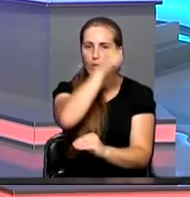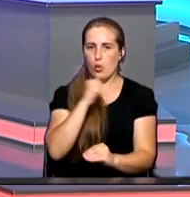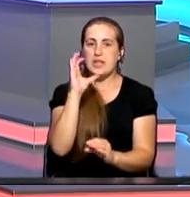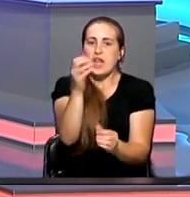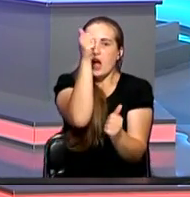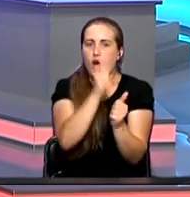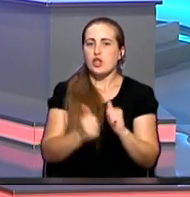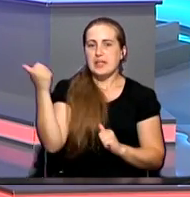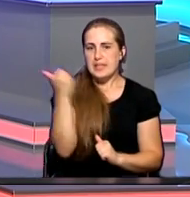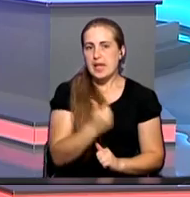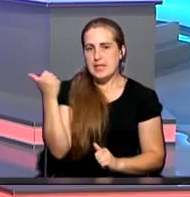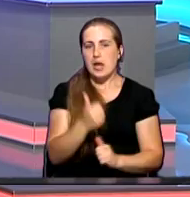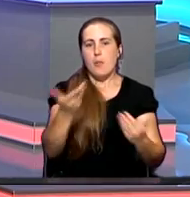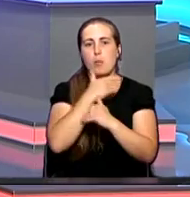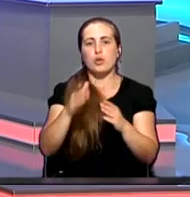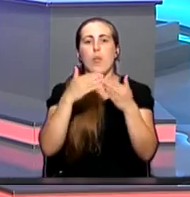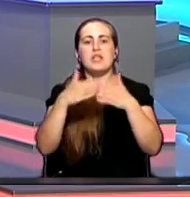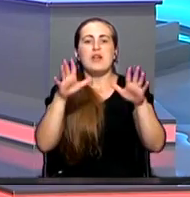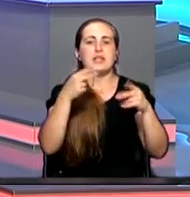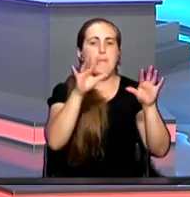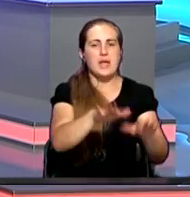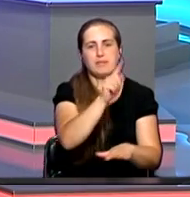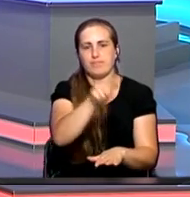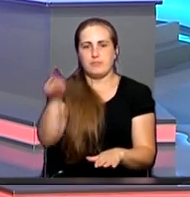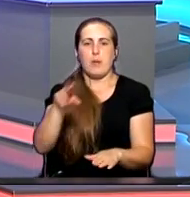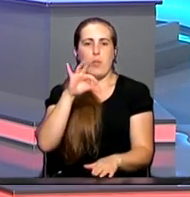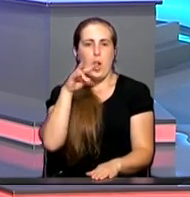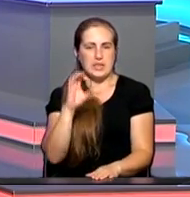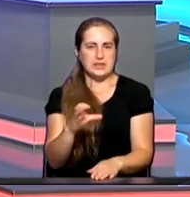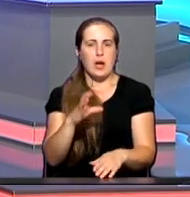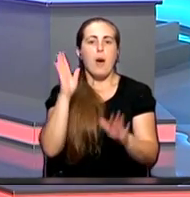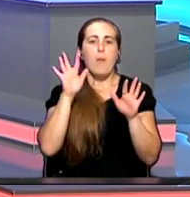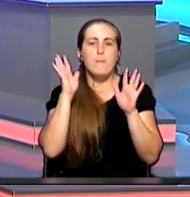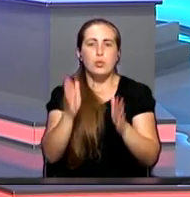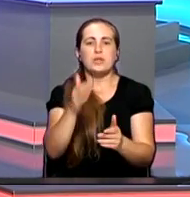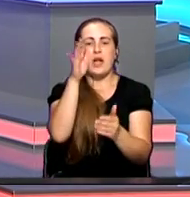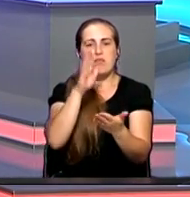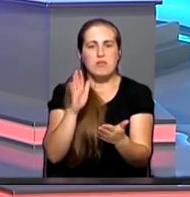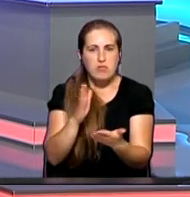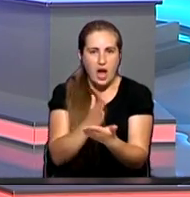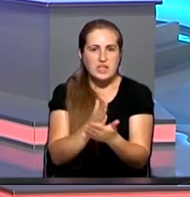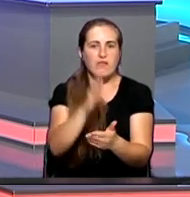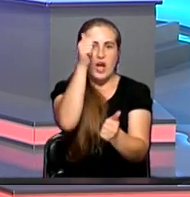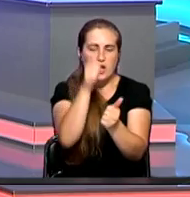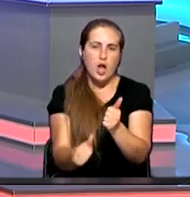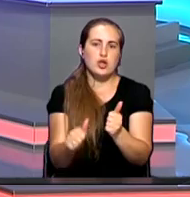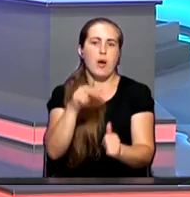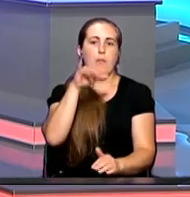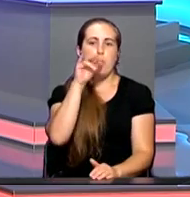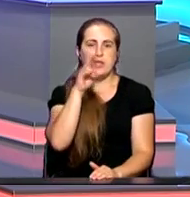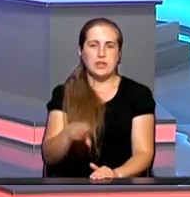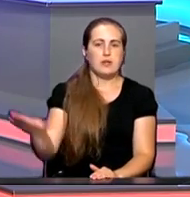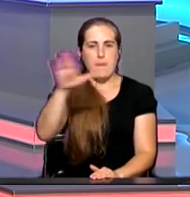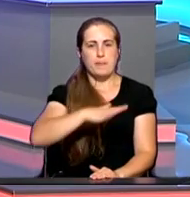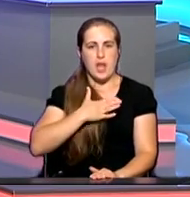мы будем открывать все новые и новые пункты выдачи полисов. Они будут находиться в каждом населенном пункте на